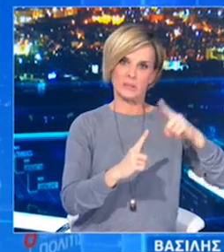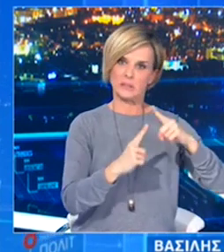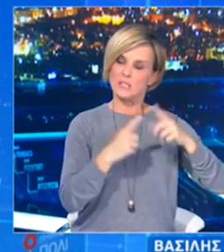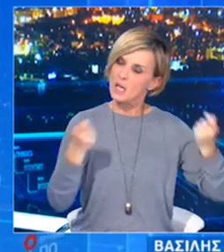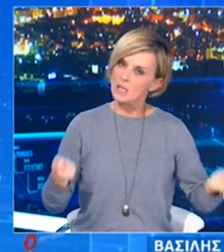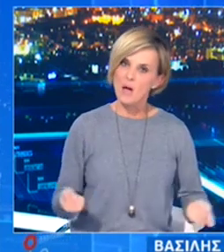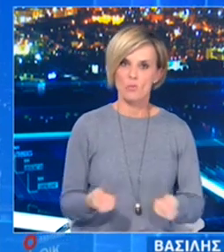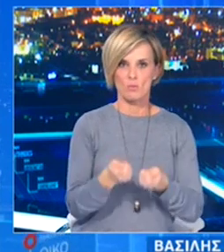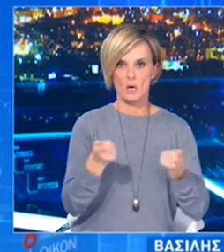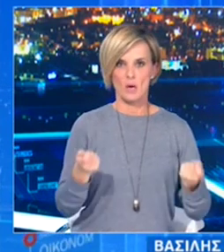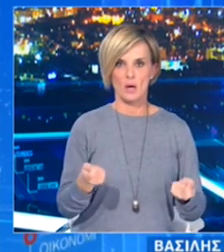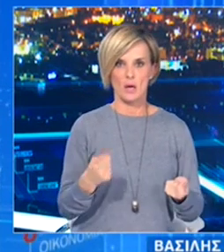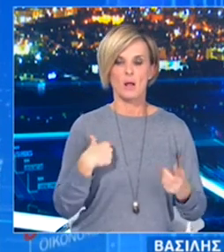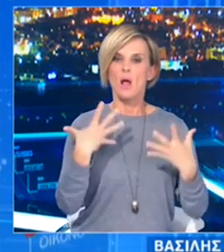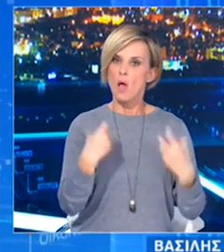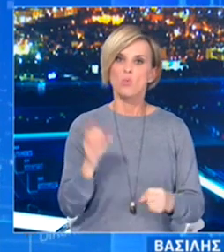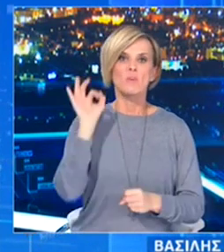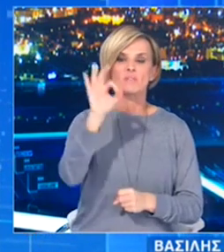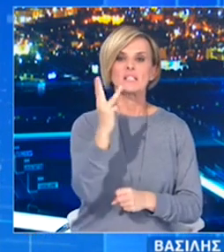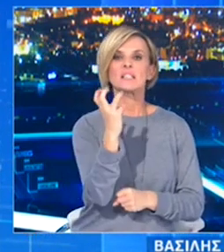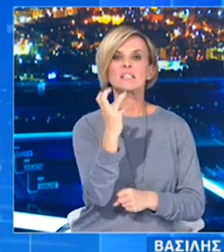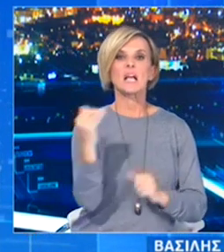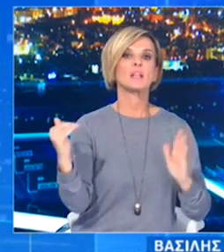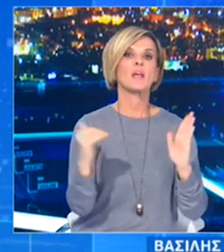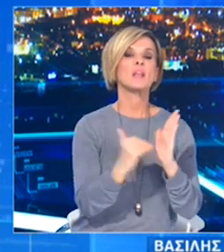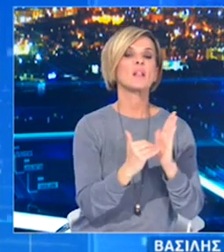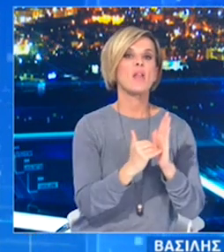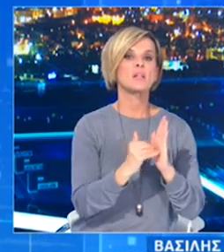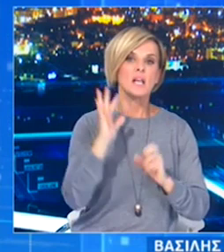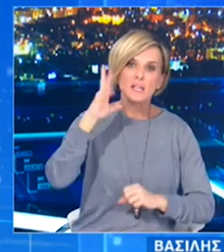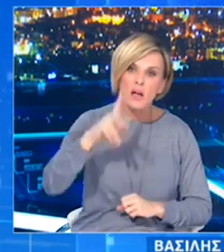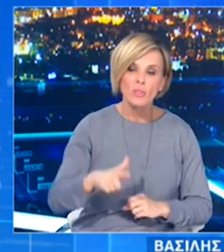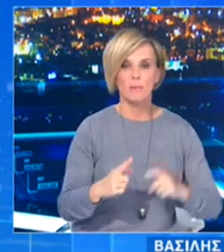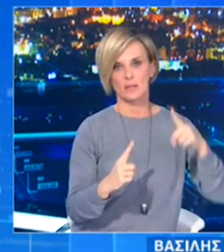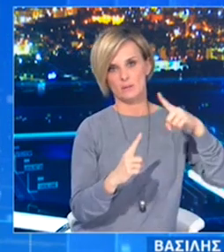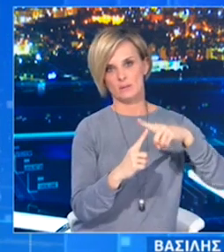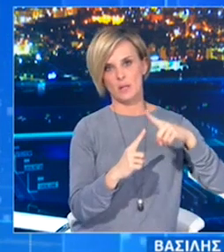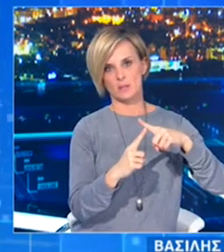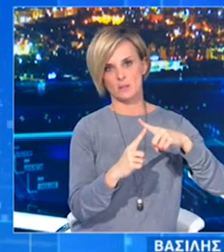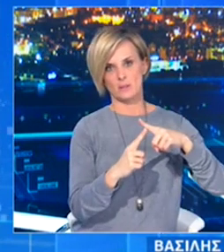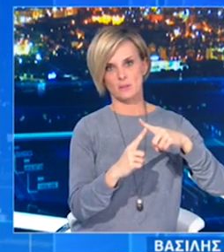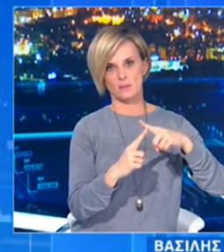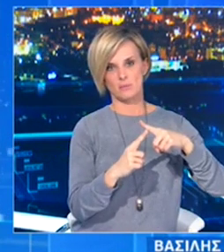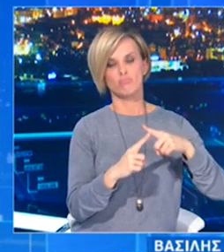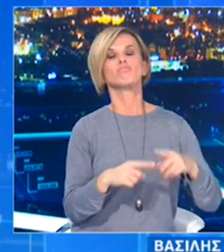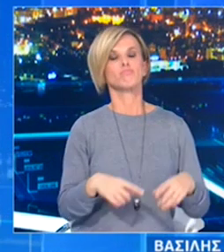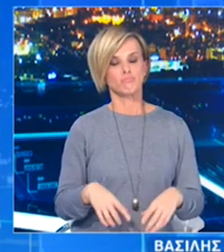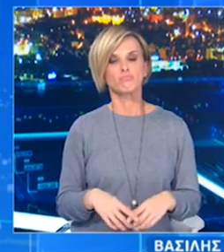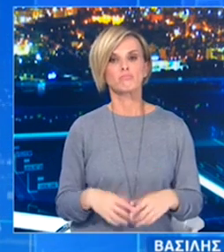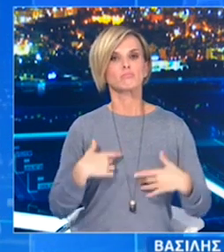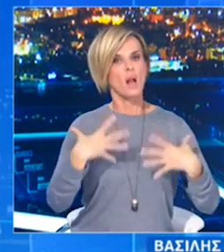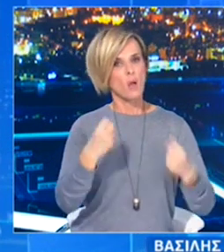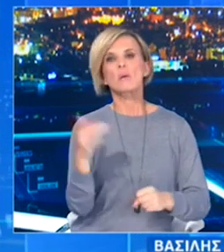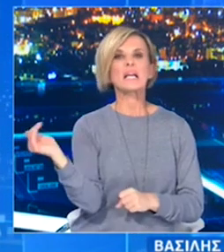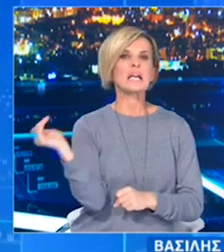έχουμε φτάσει τους 30.000 ελέγχους ημερησίως έχουμε στη διάθεσή μας πλέον και τα ταχαία